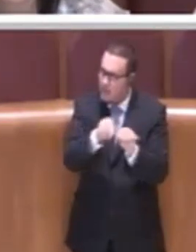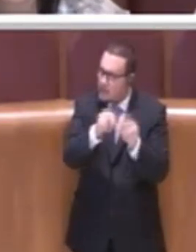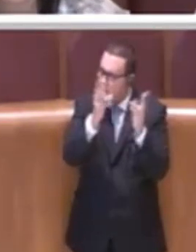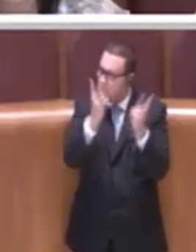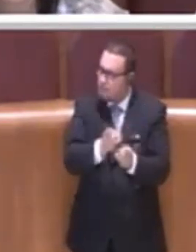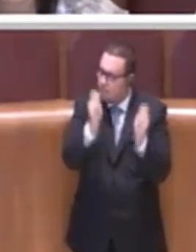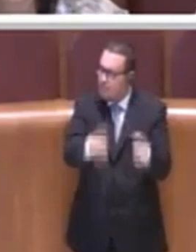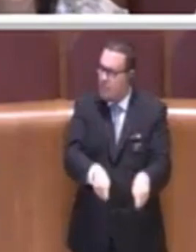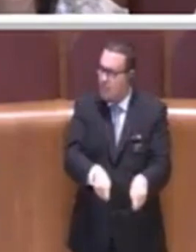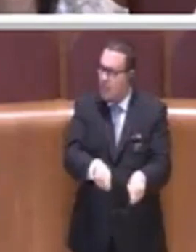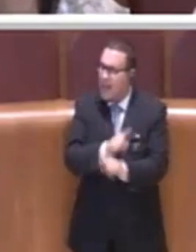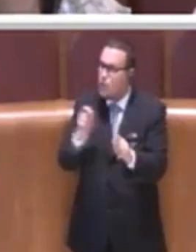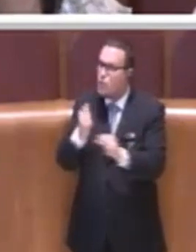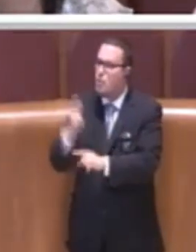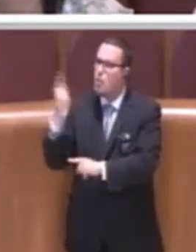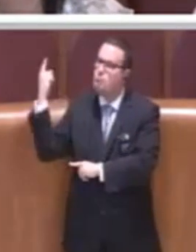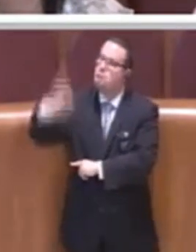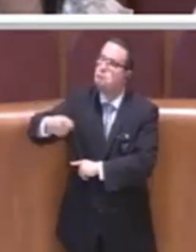imporre.